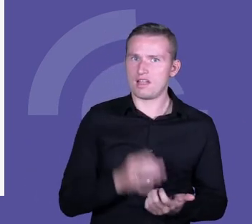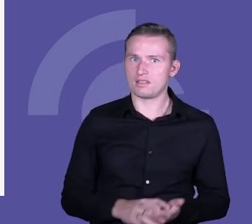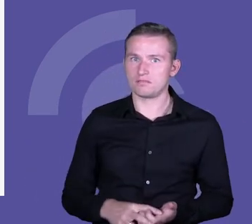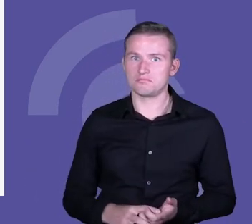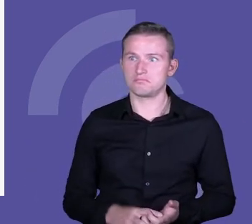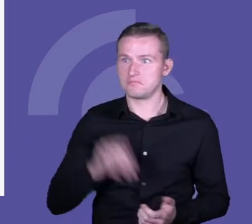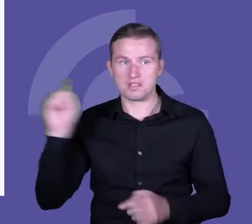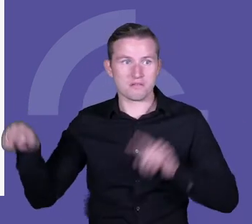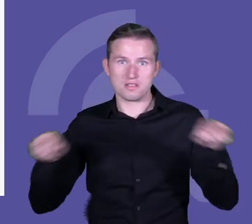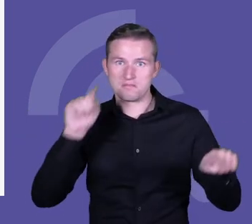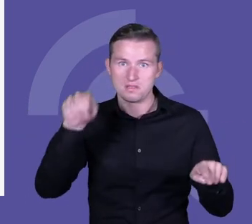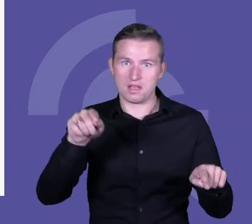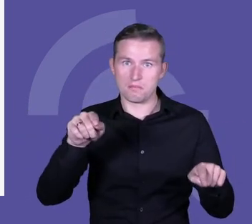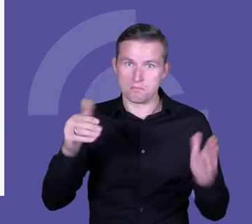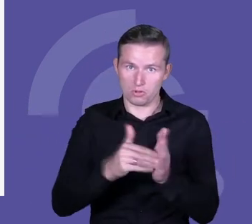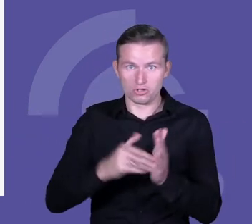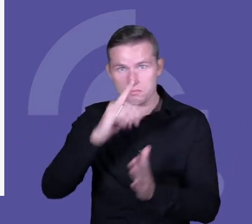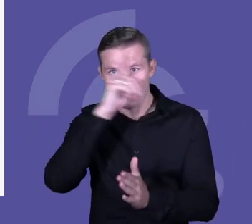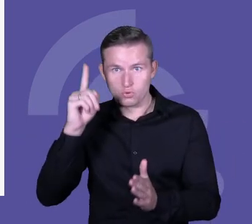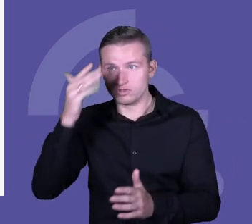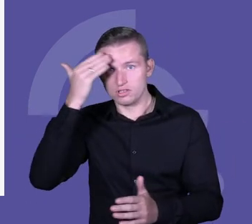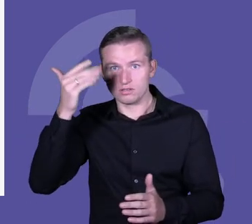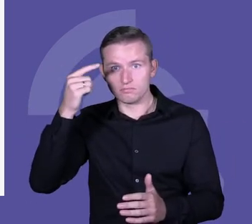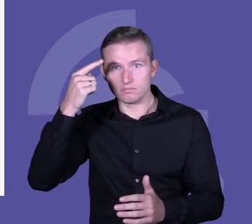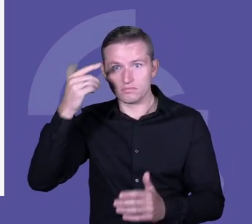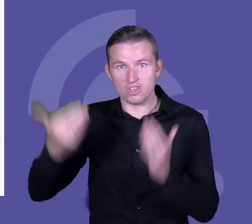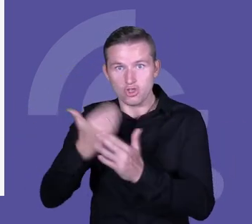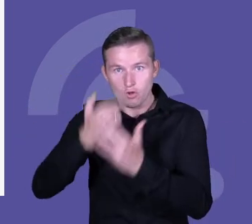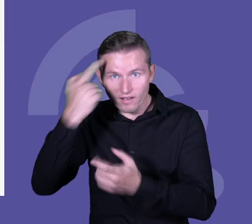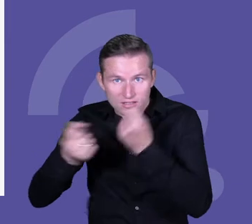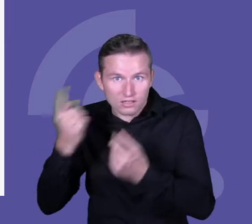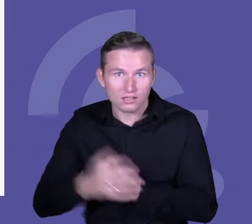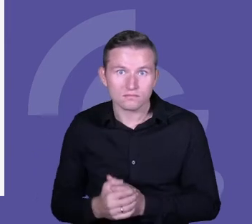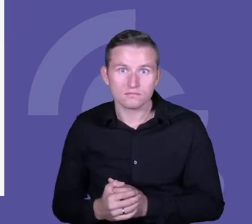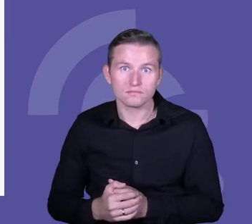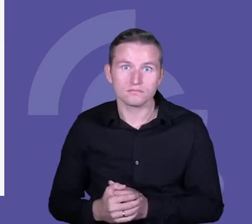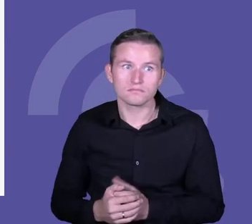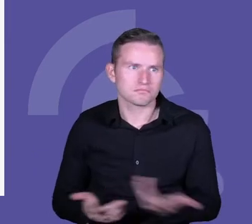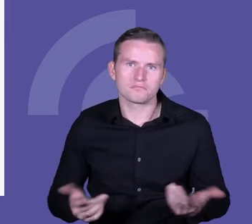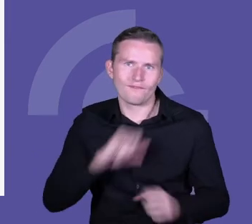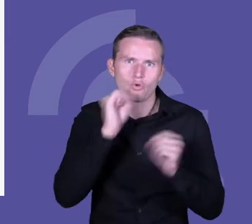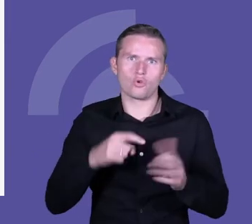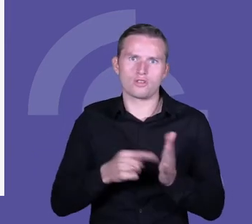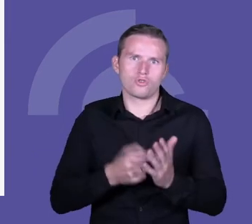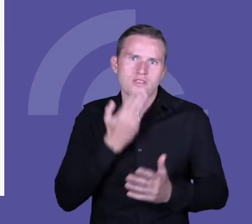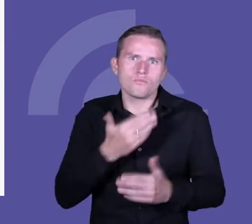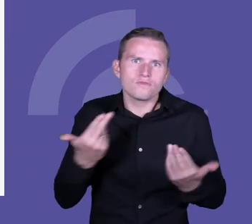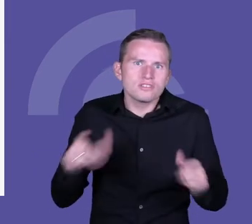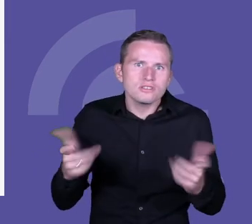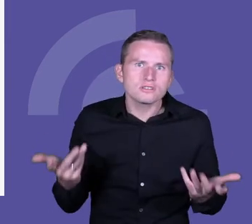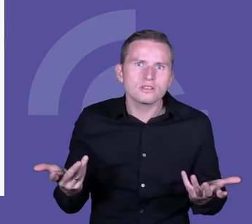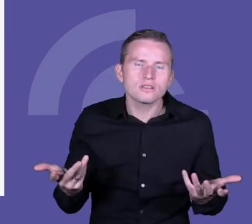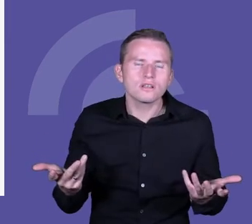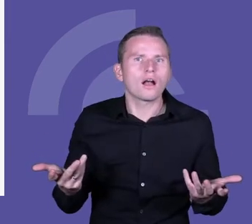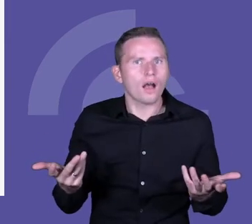będą szukali rozwiązań, które mają charakter innowacyjny. Proinnowacyjne. Będą? Nic o tym prawie nie mówimy, nie? Nic o tym prawie nie